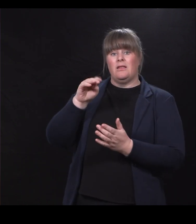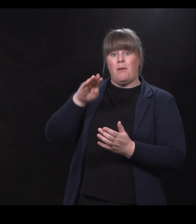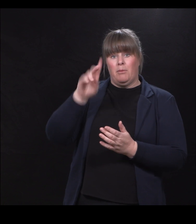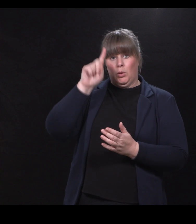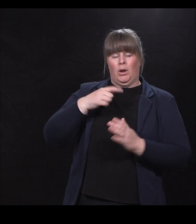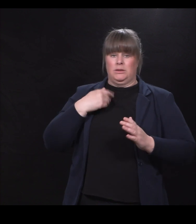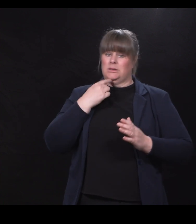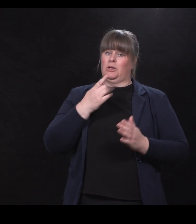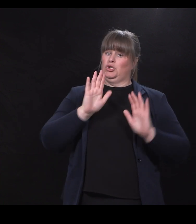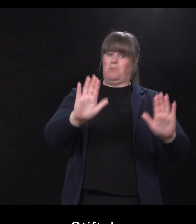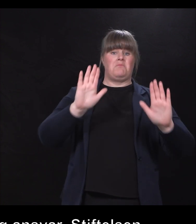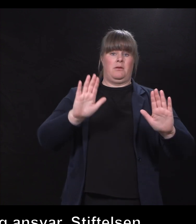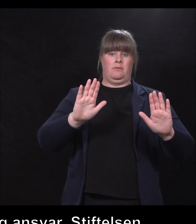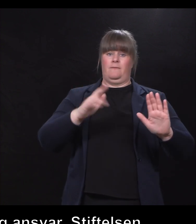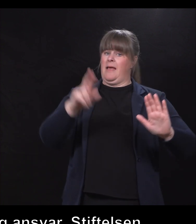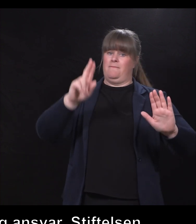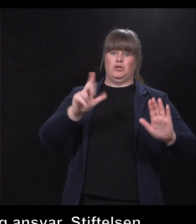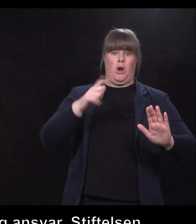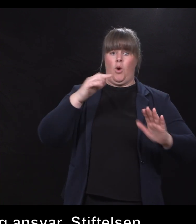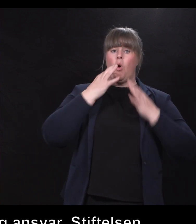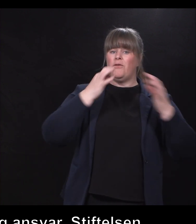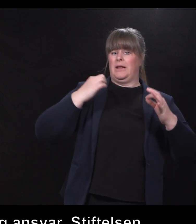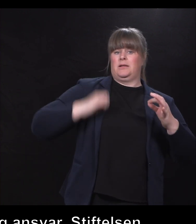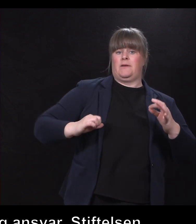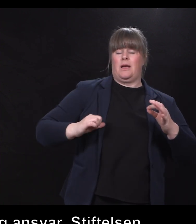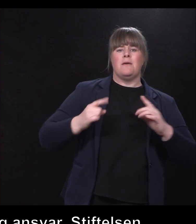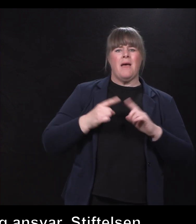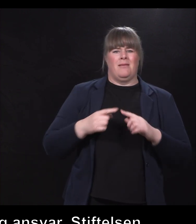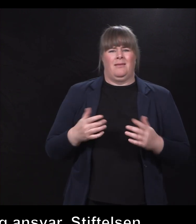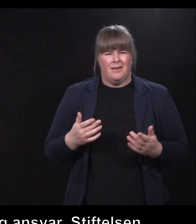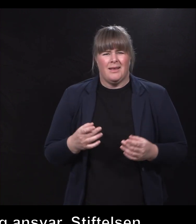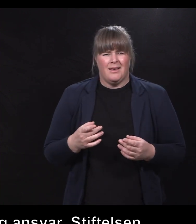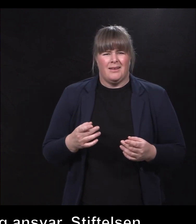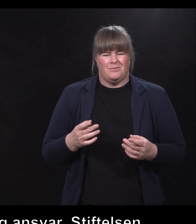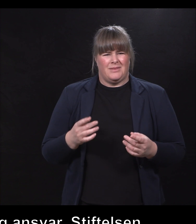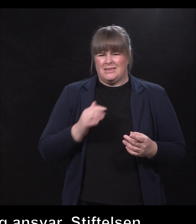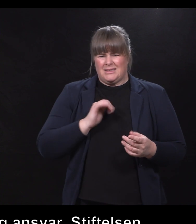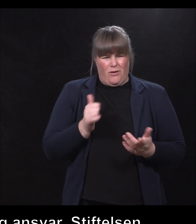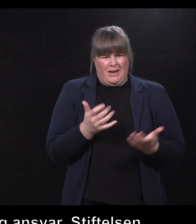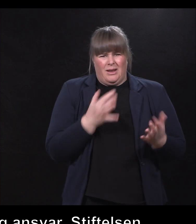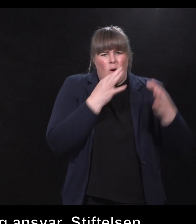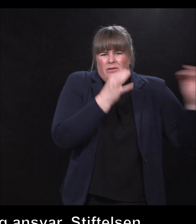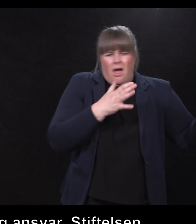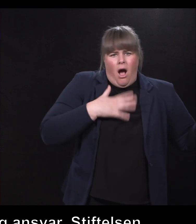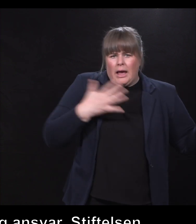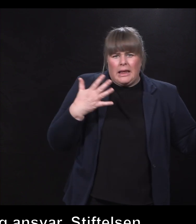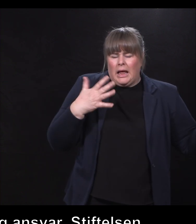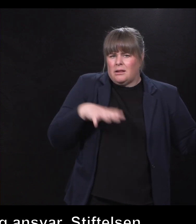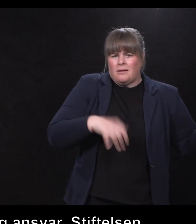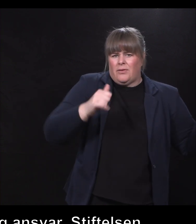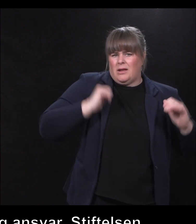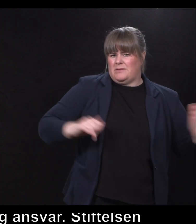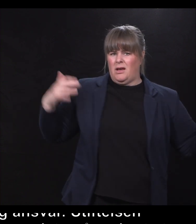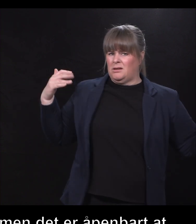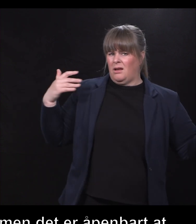sagt nei på denne bakgrunnen, men så er det like åpenbart at det offentlige de ikke har tatt det ansvaret. De har hatt i 30